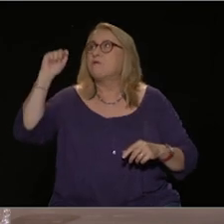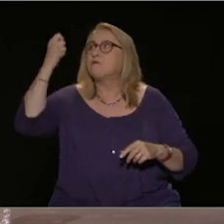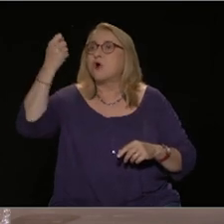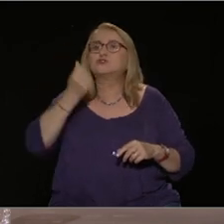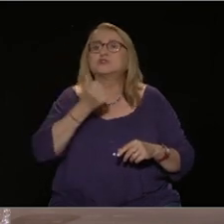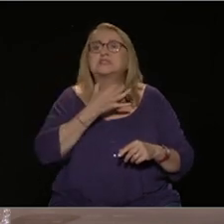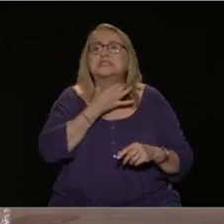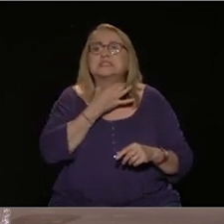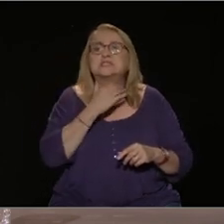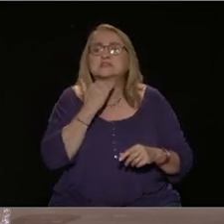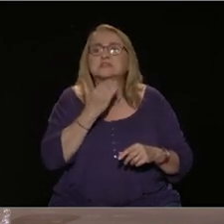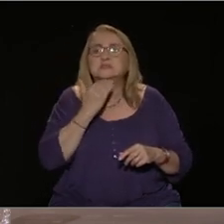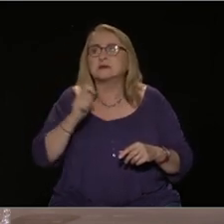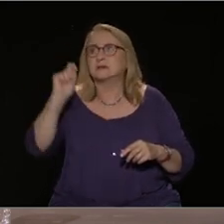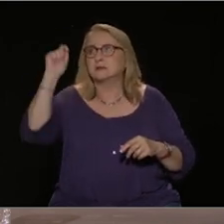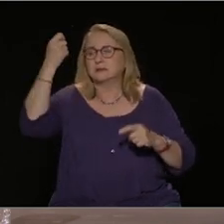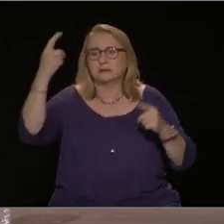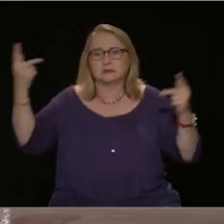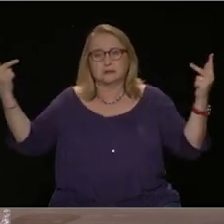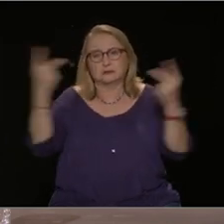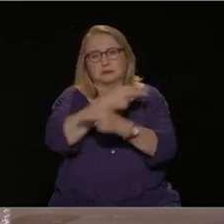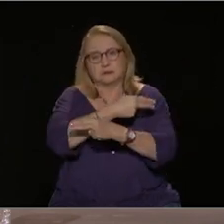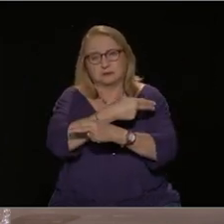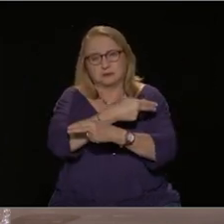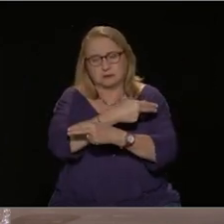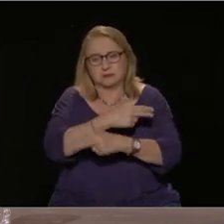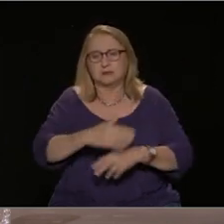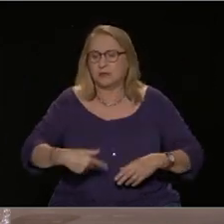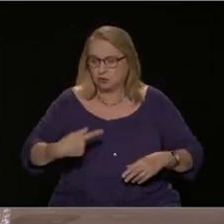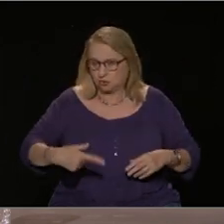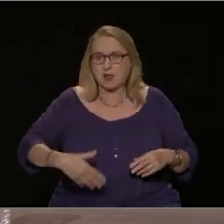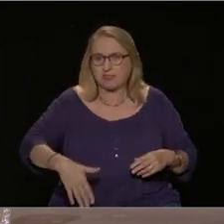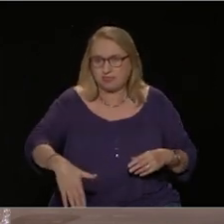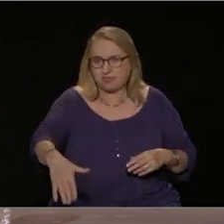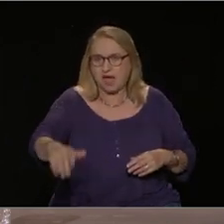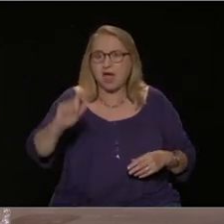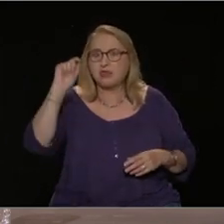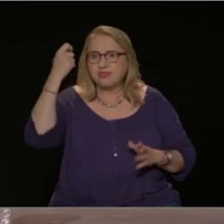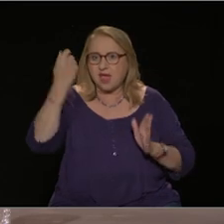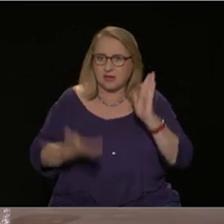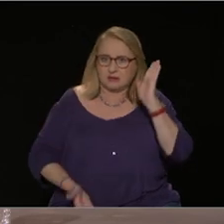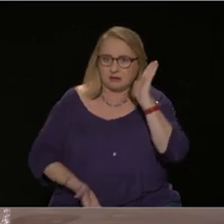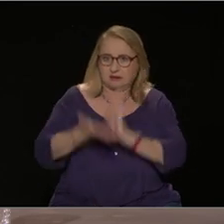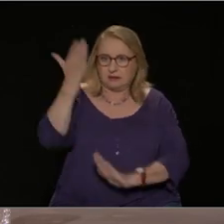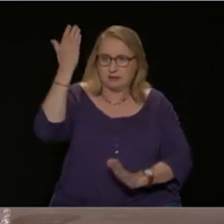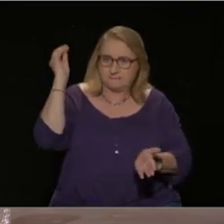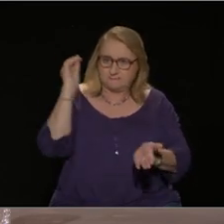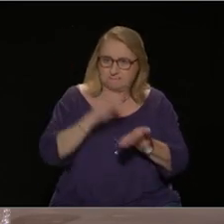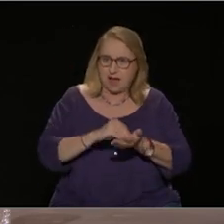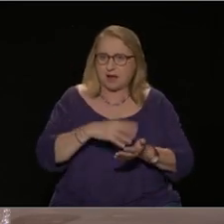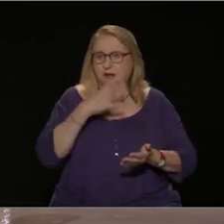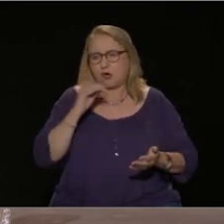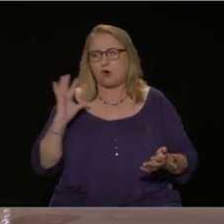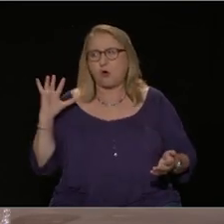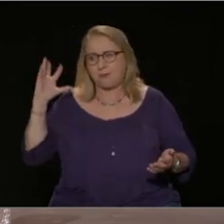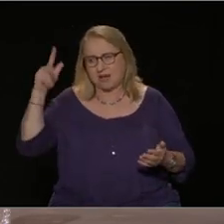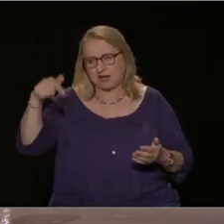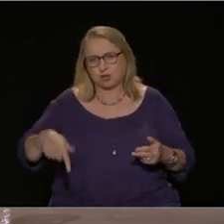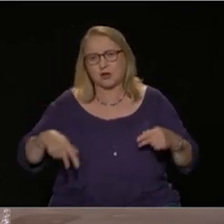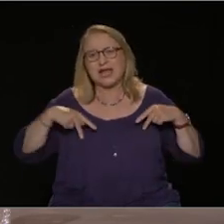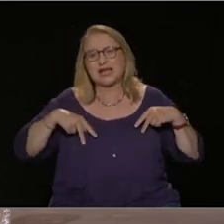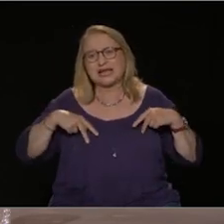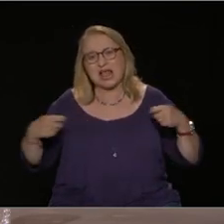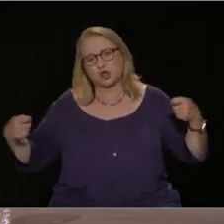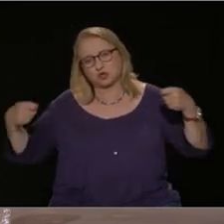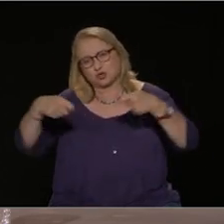ότι σύντομα επανέρχεται και η φουσκωμένη λογαριασμή, χωρίς την ανακούφιση όσο ήταν αυτή, με την επιδότηση, μιας και